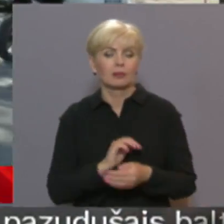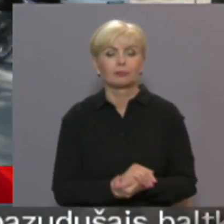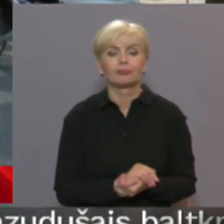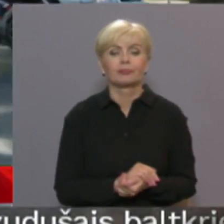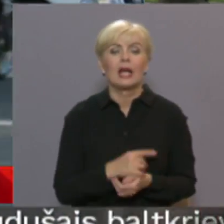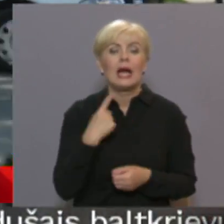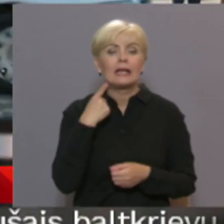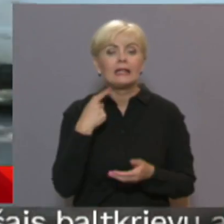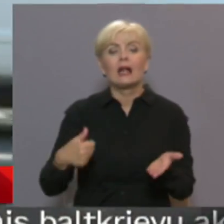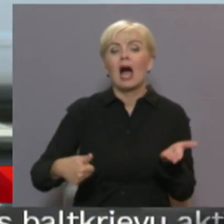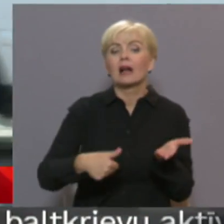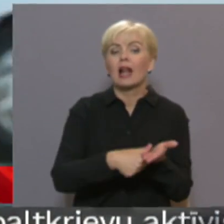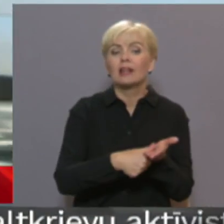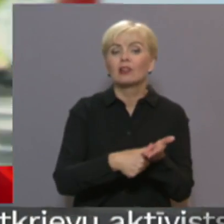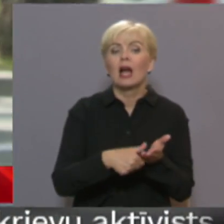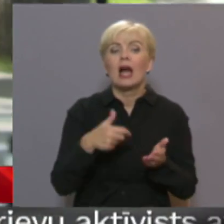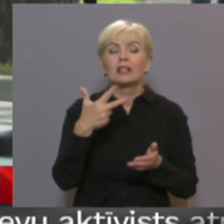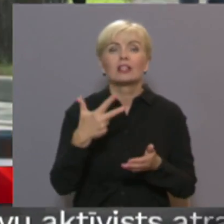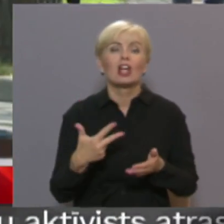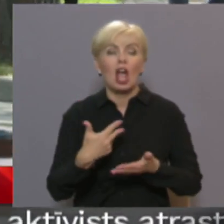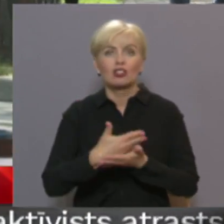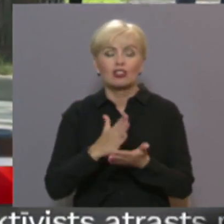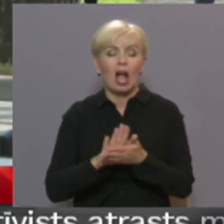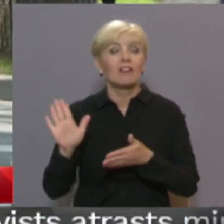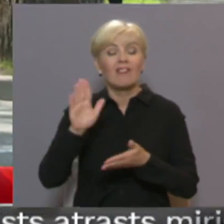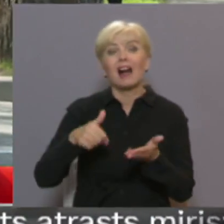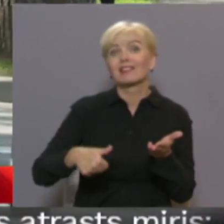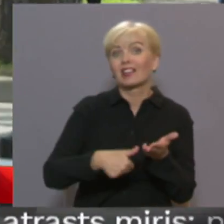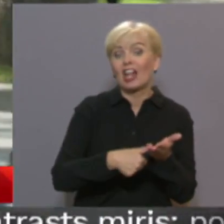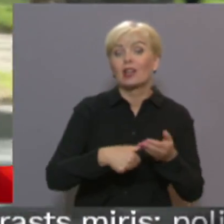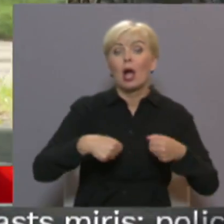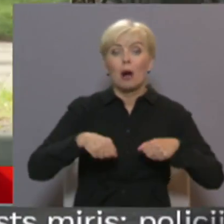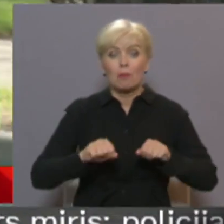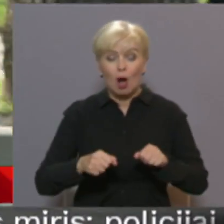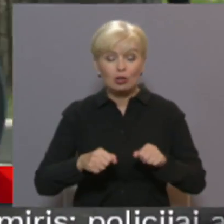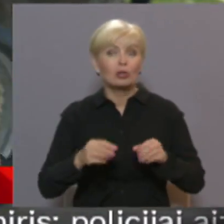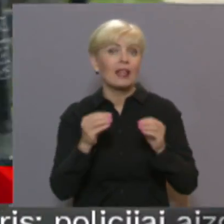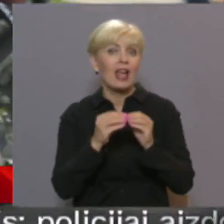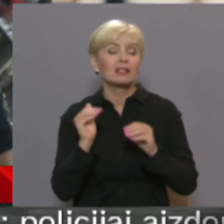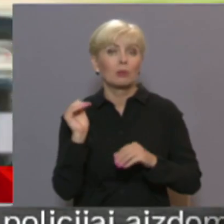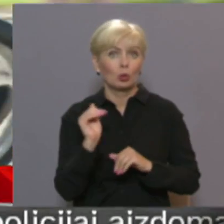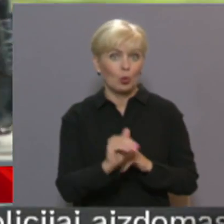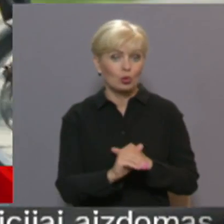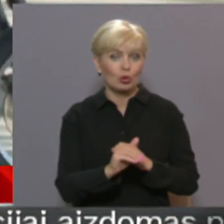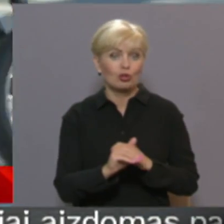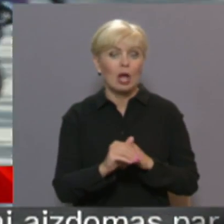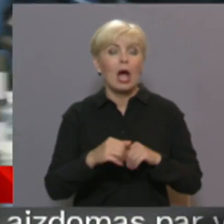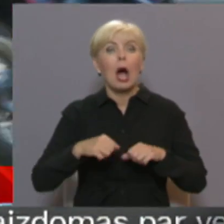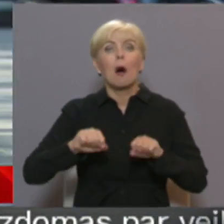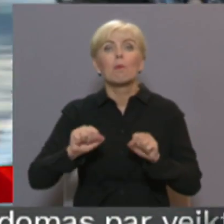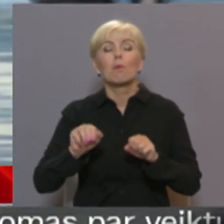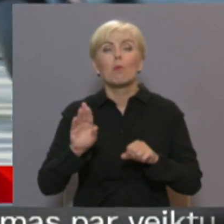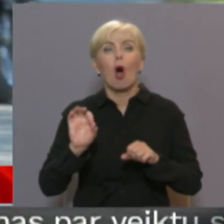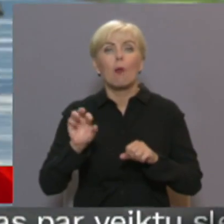Rīgā reģistrēta trešā daļa no visiem valstī reģistrētajiem motocikliem – ap desmit tūkstošiem, bet mopāda esot ap